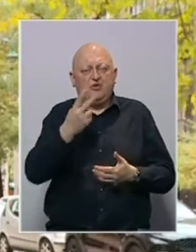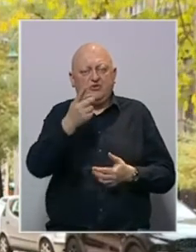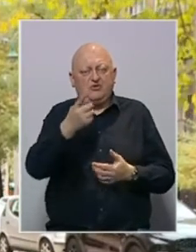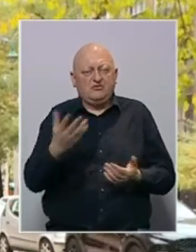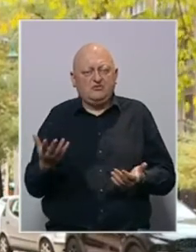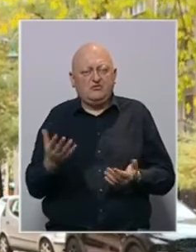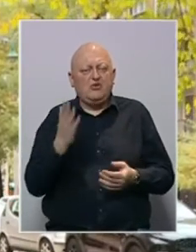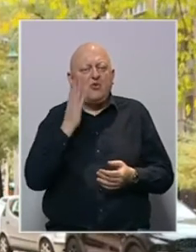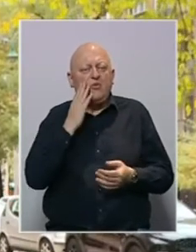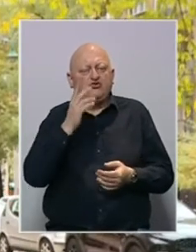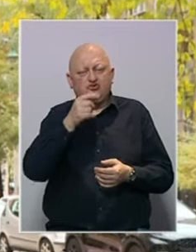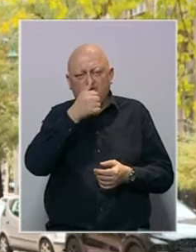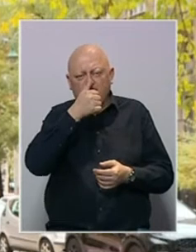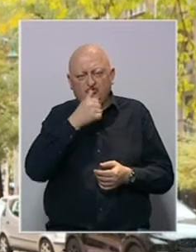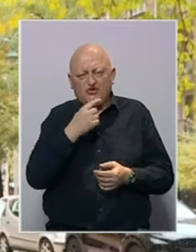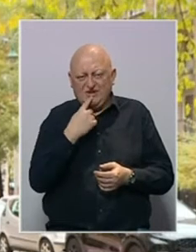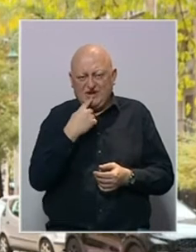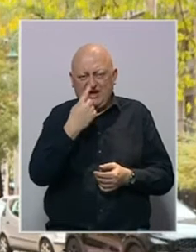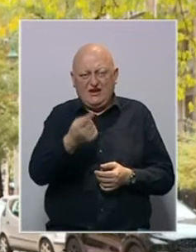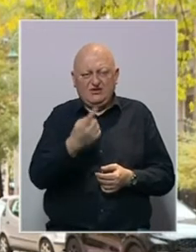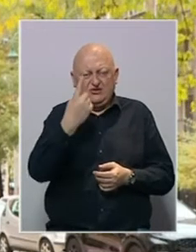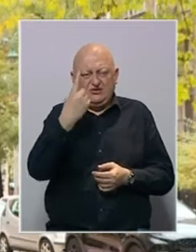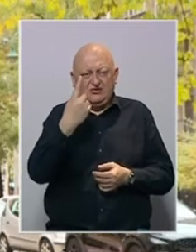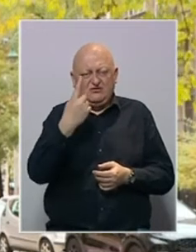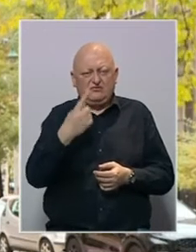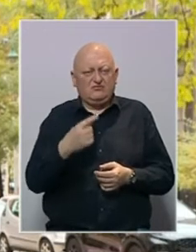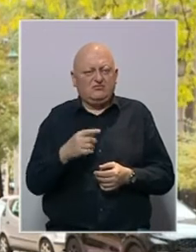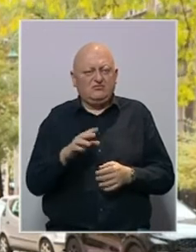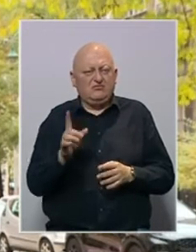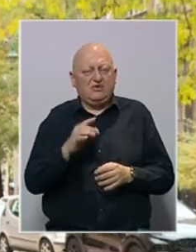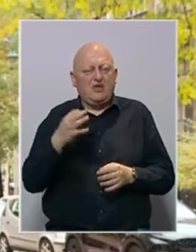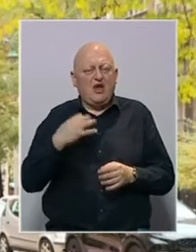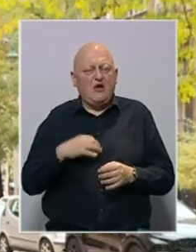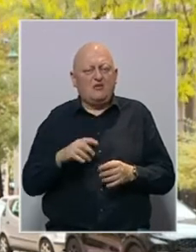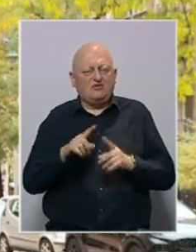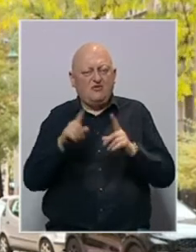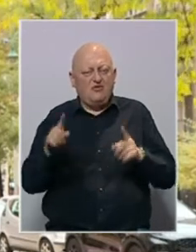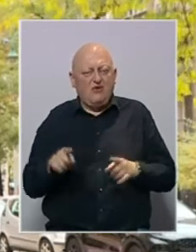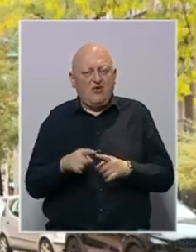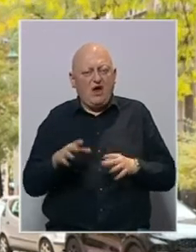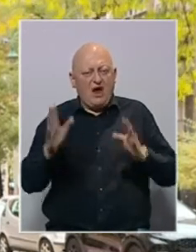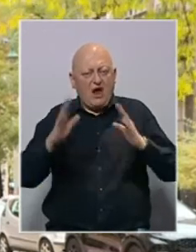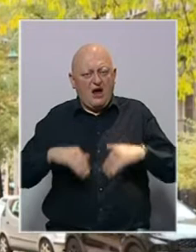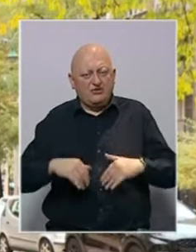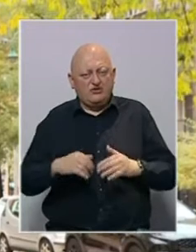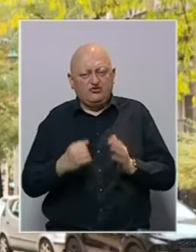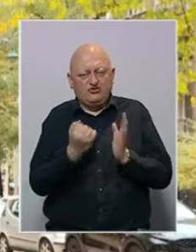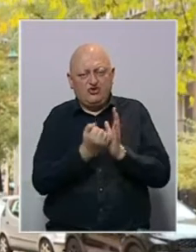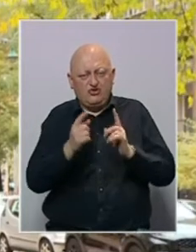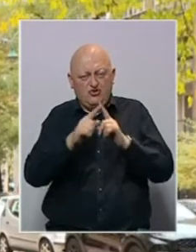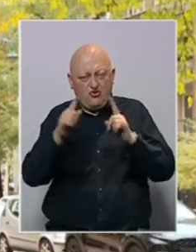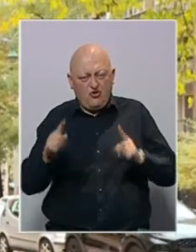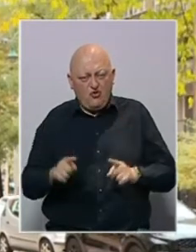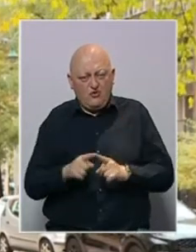da se ispoštuje ono što se kaže u jednoj relativno neobaveznoj formi. Ako se ruše pravni dokumenti, ako se